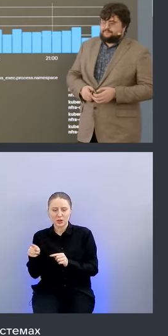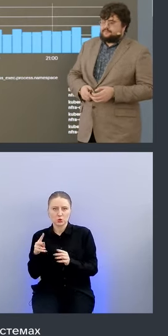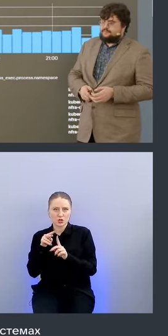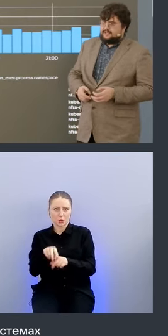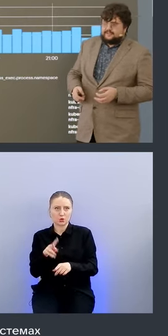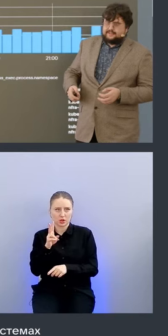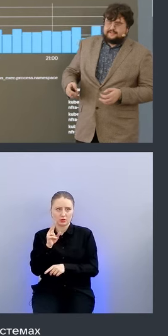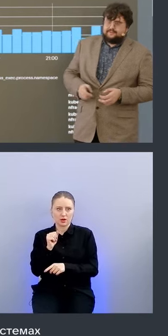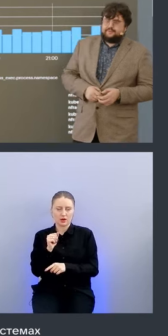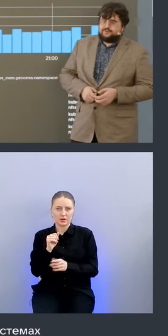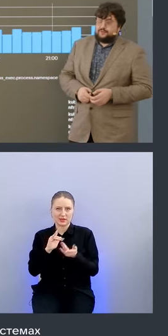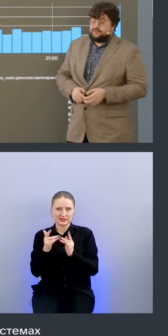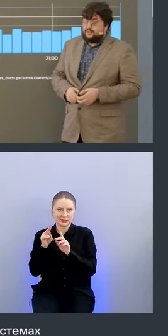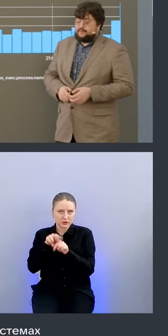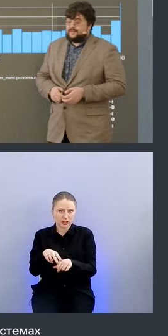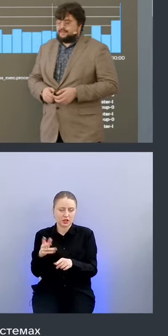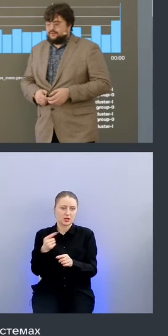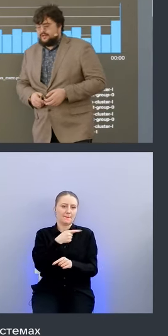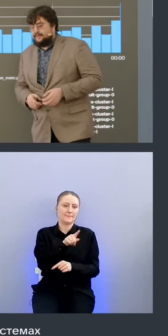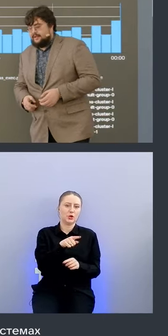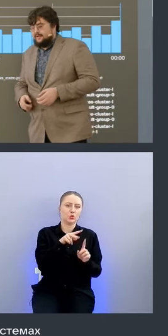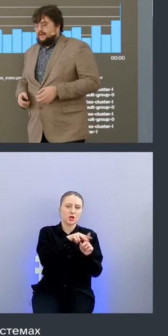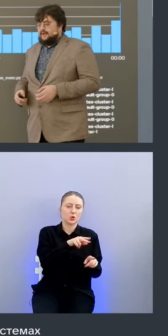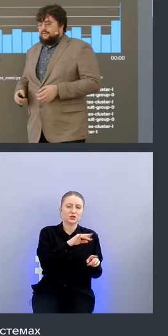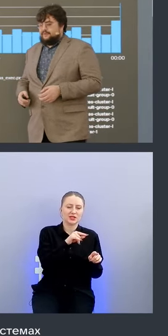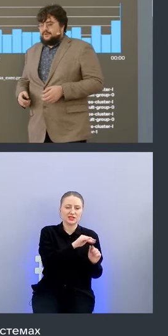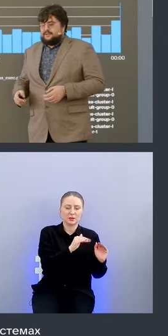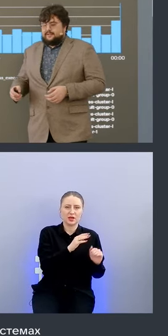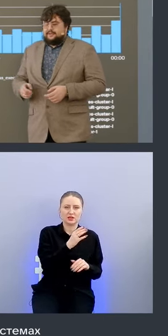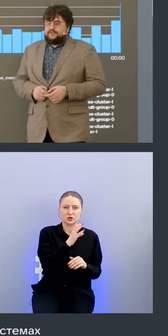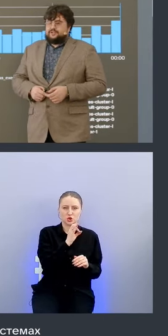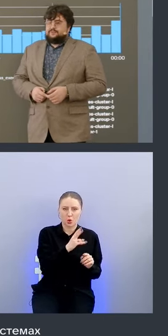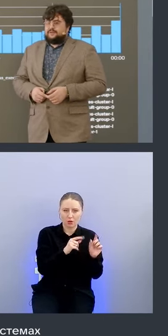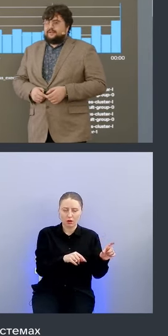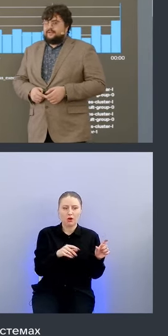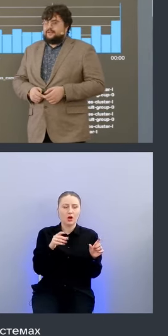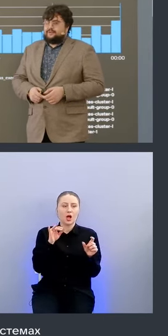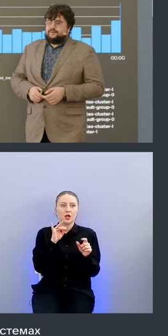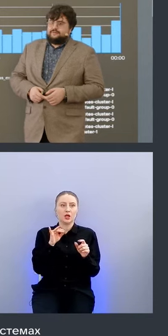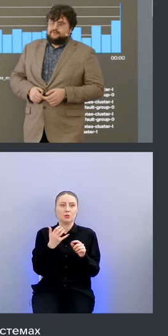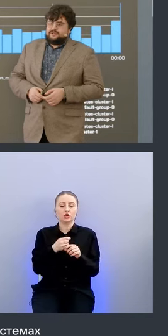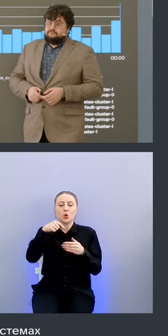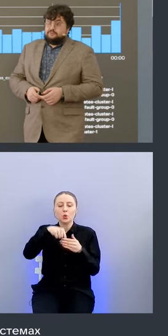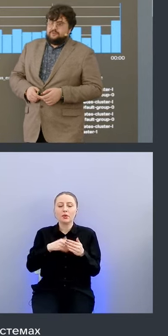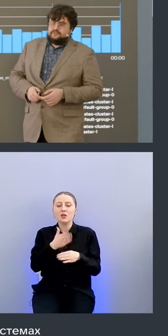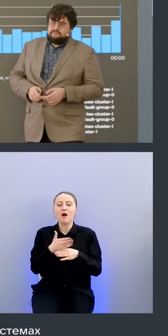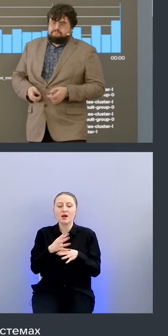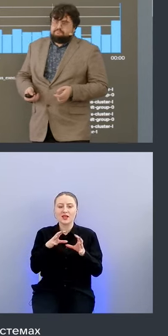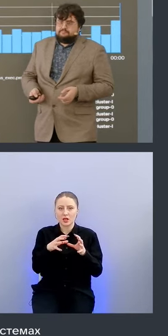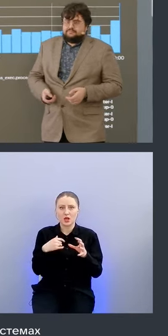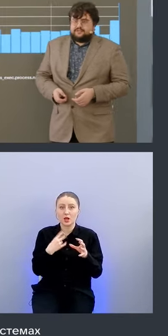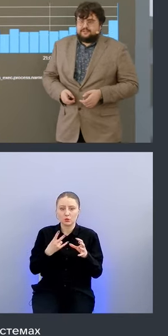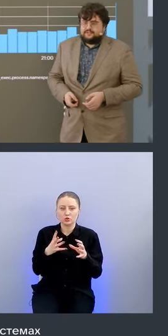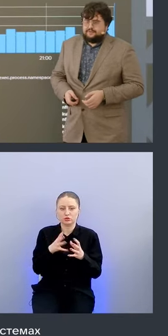на сеть это минус нагрузка на ребята сока а вот и опять же там глубина хранения которая нам нужна но у нас